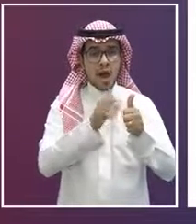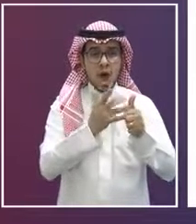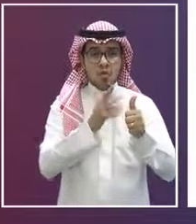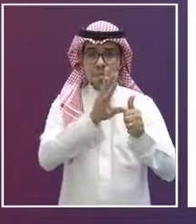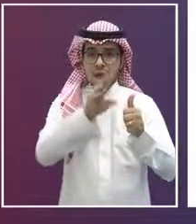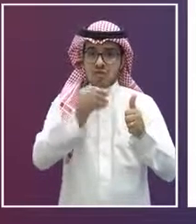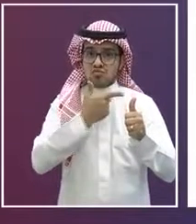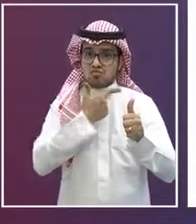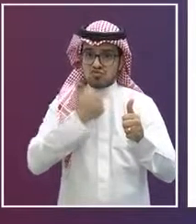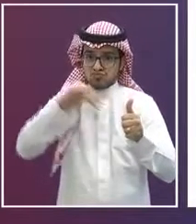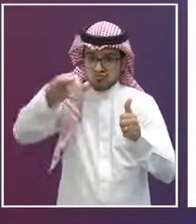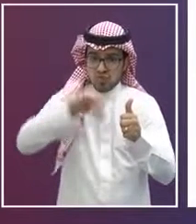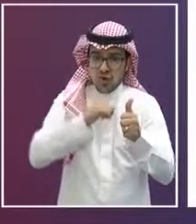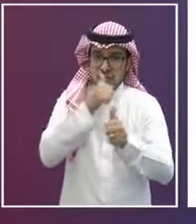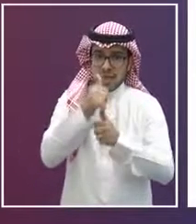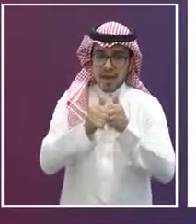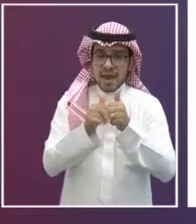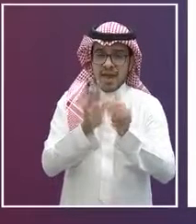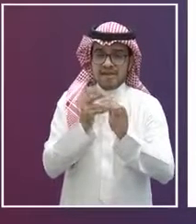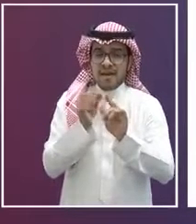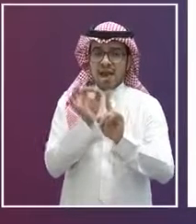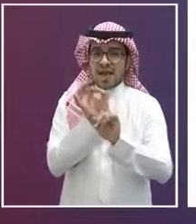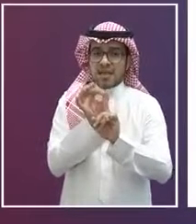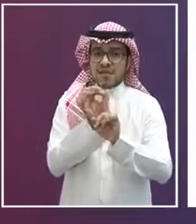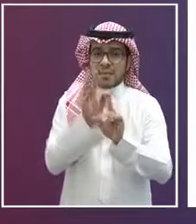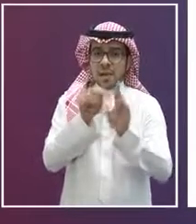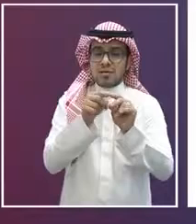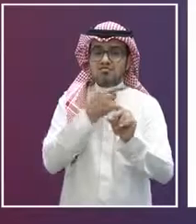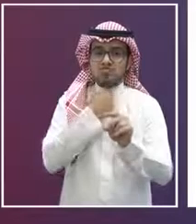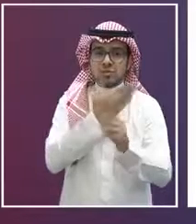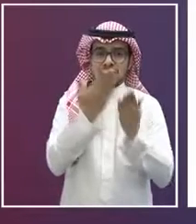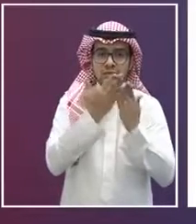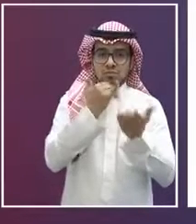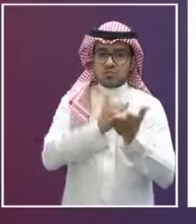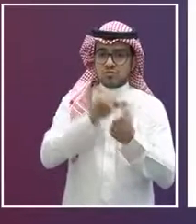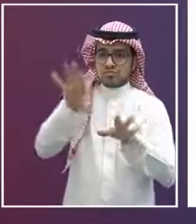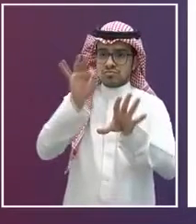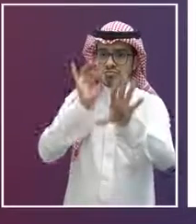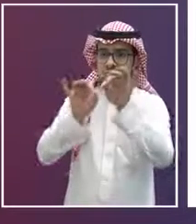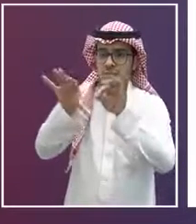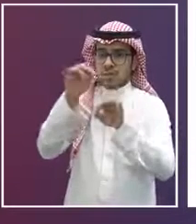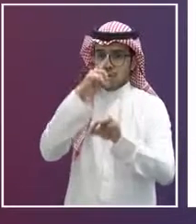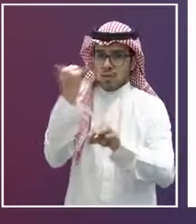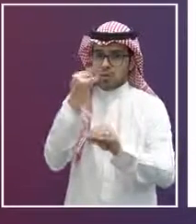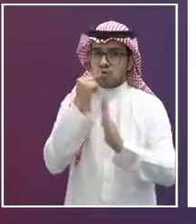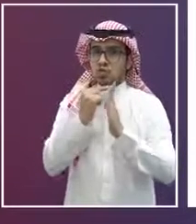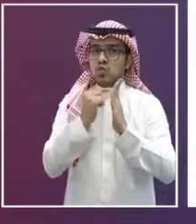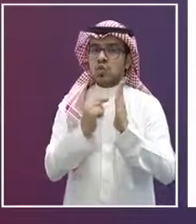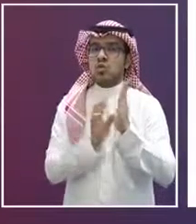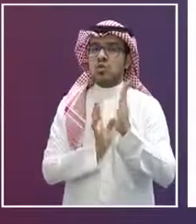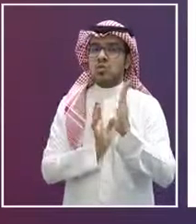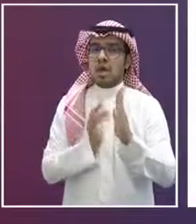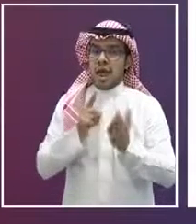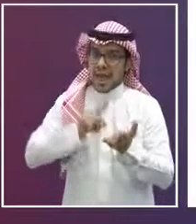للطلاب في المدرسة تحددها كل مدرسة لطلابها مع المحافظة على الإجراءات الاحترازية